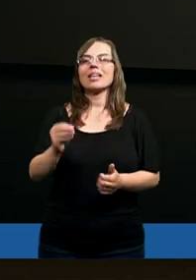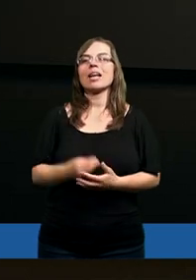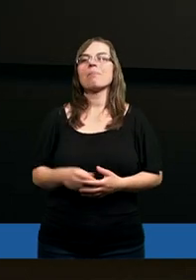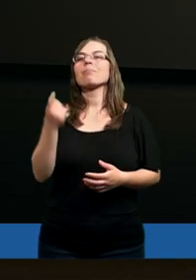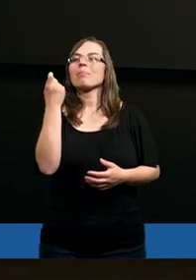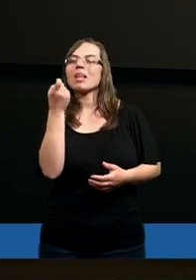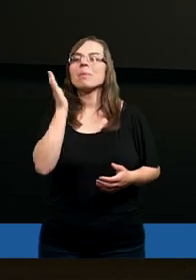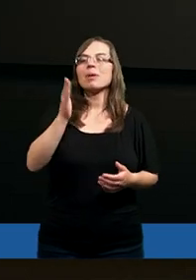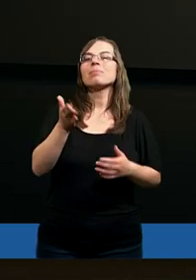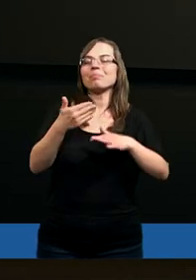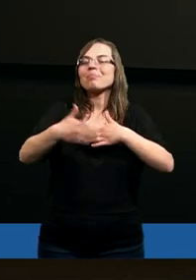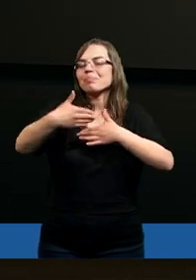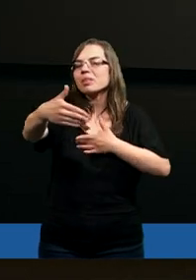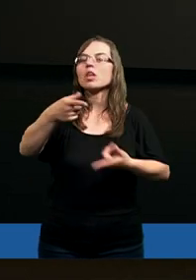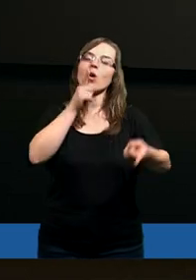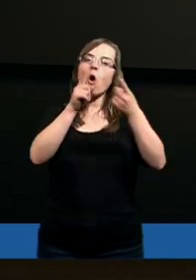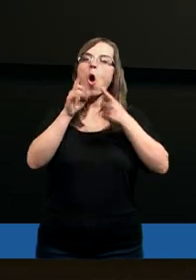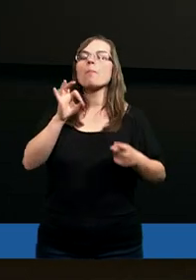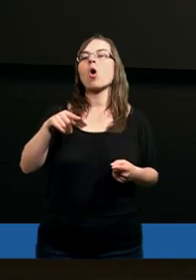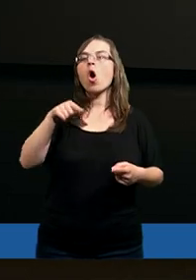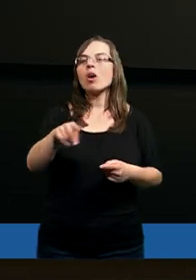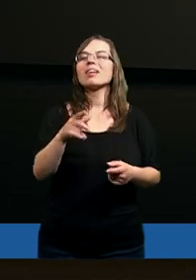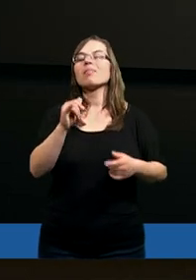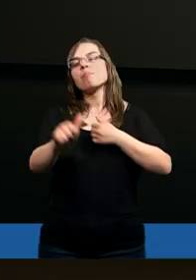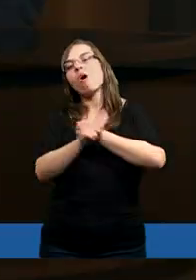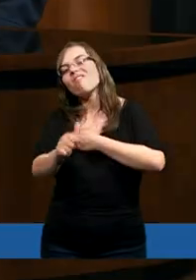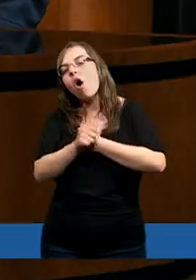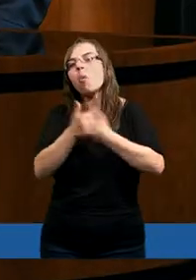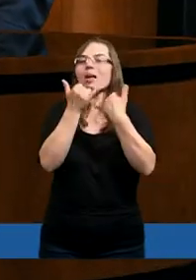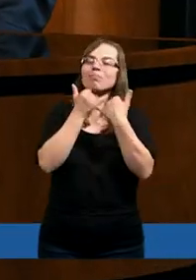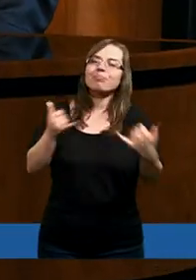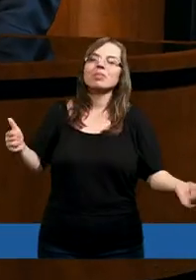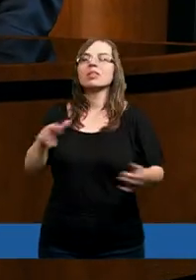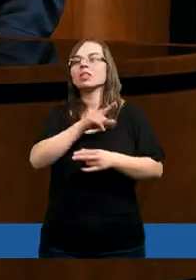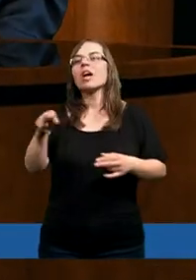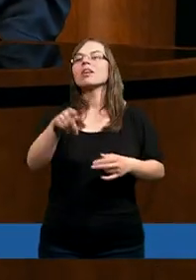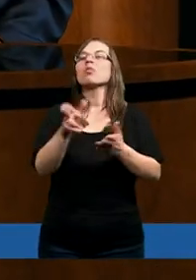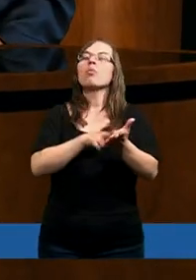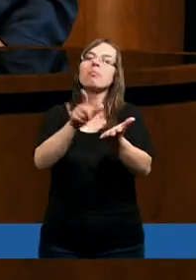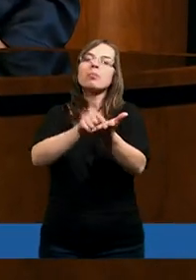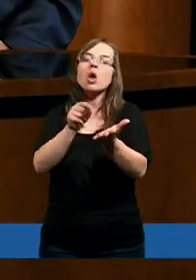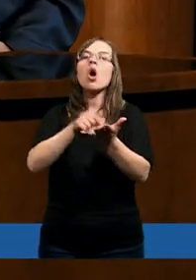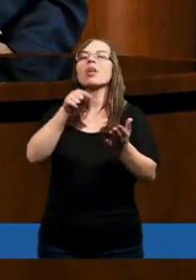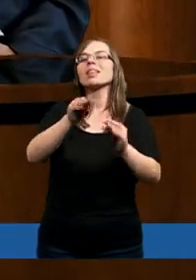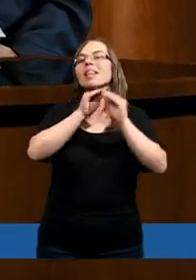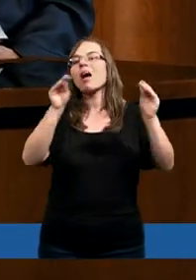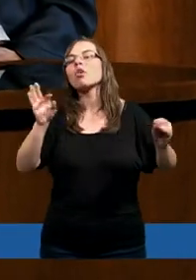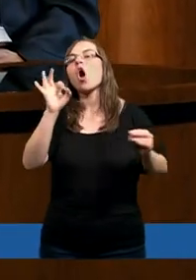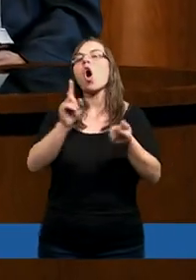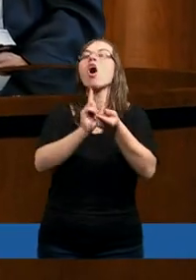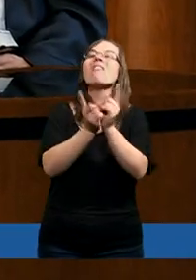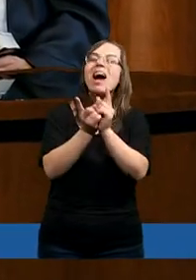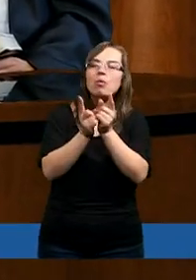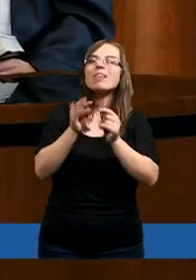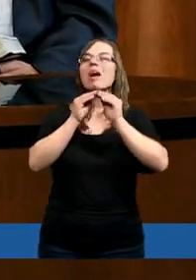Za chwilę będzie czas, żeby rozmawiać o konkretnych jakichś powodach, dla których Piotr określa tych nauczycieli jako